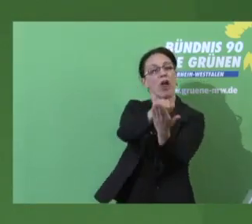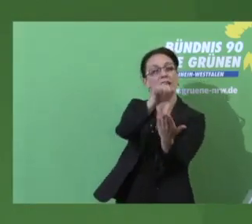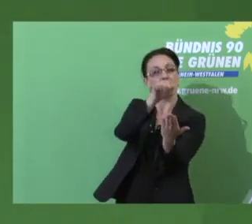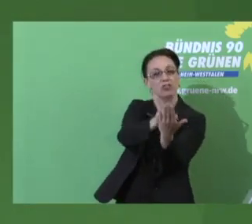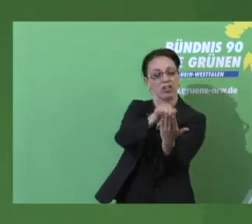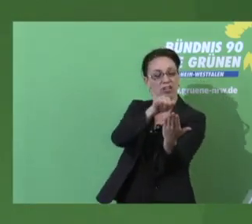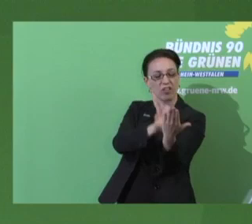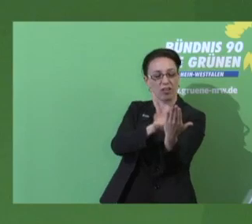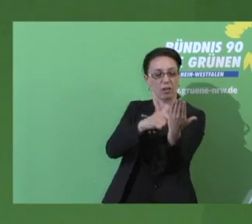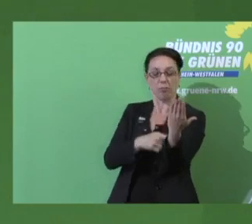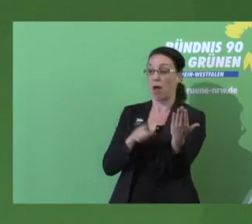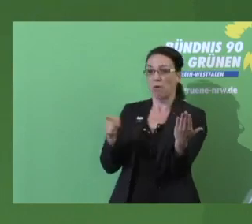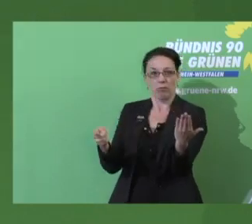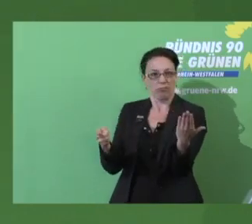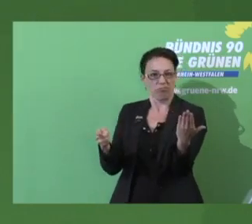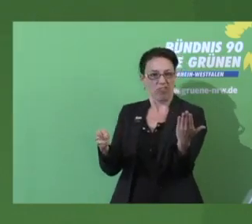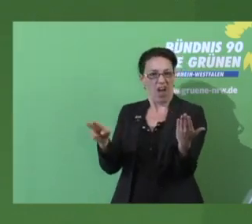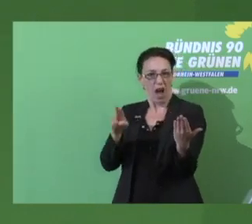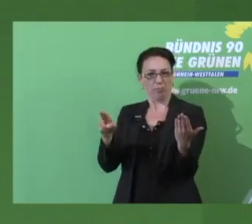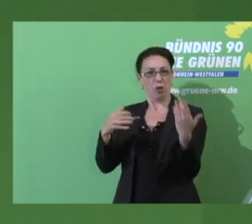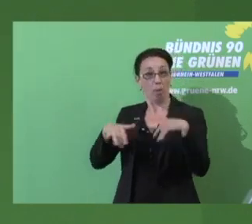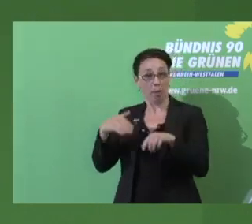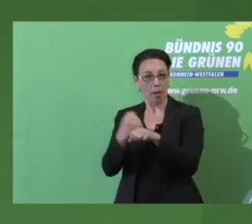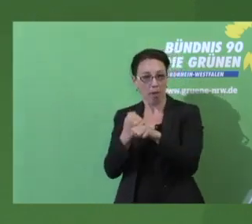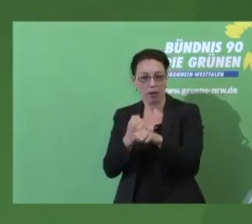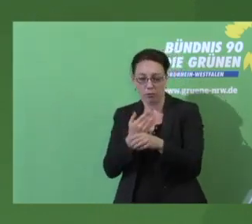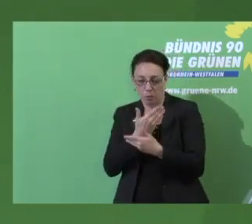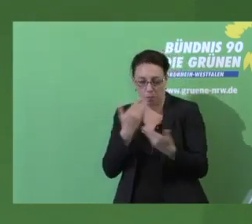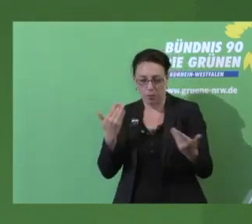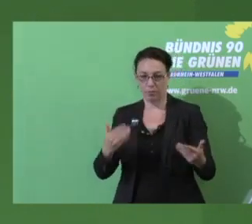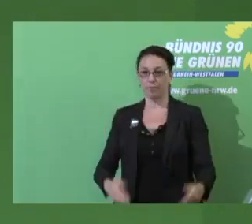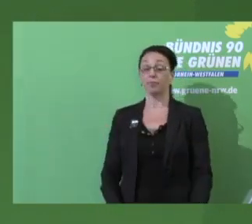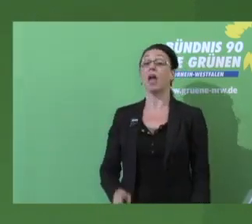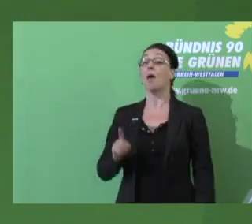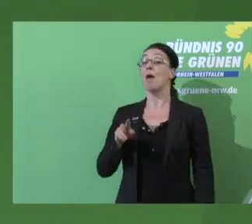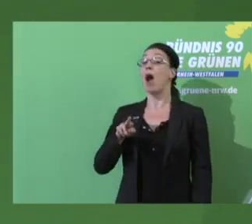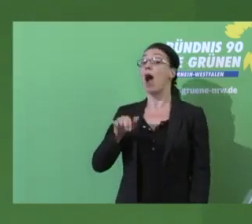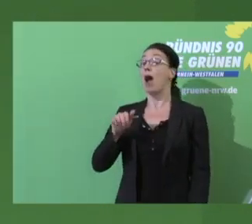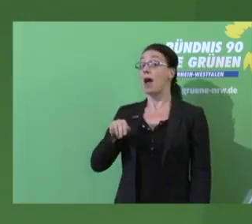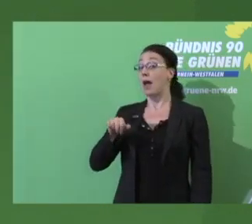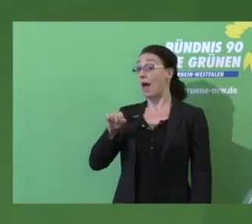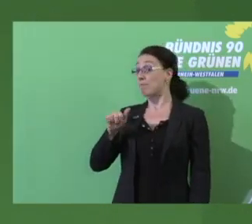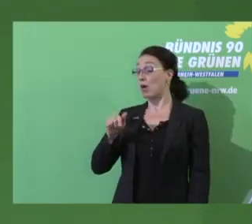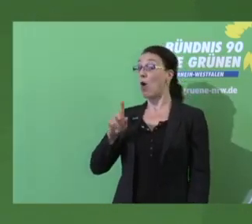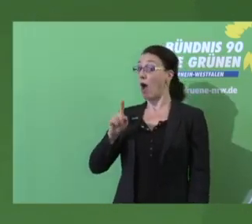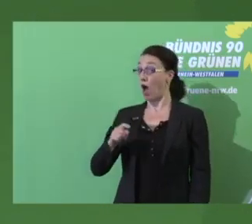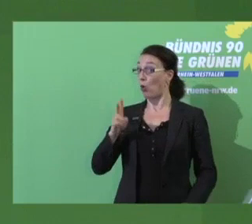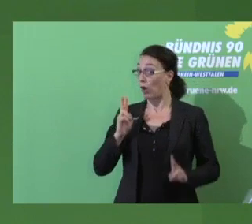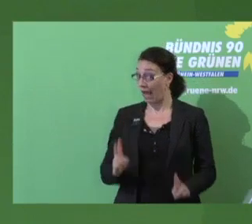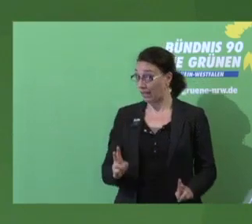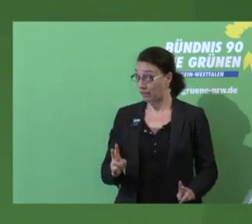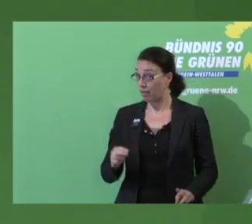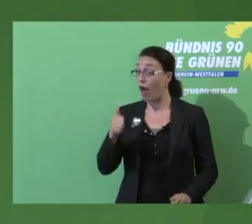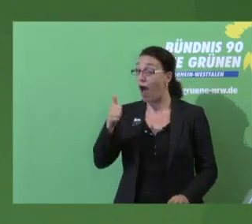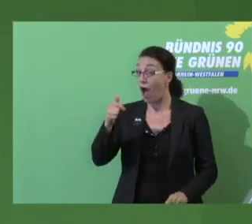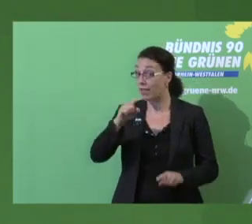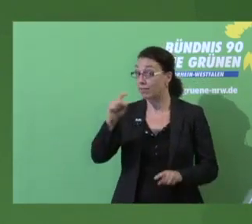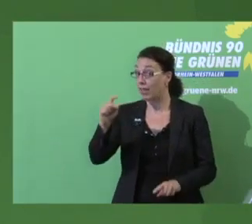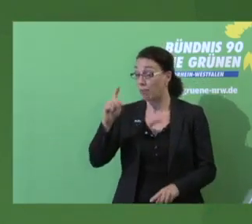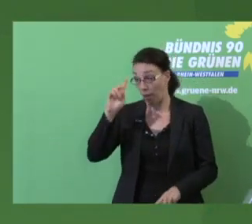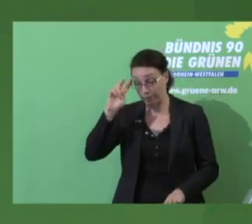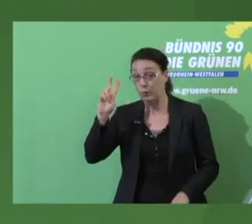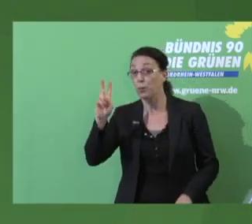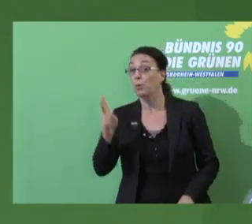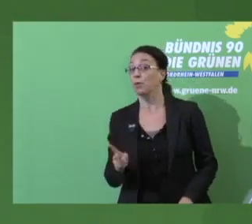Verkehrsministerium gekommen. Doch Ramsau hat recht. Und ich stimme Ramsau an einer Sache zu. Ich gebe ihm recht,